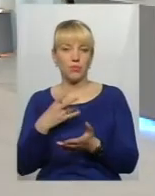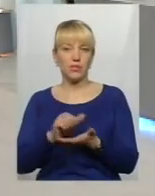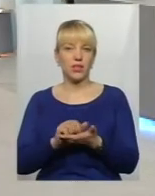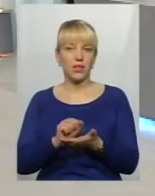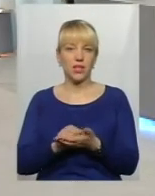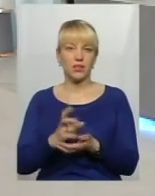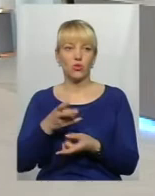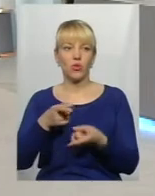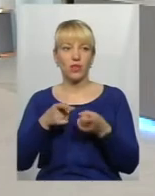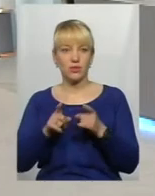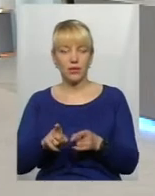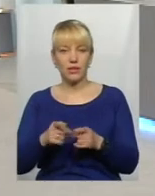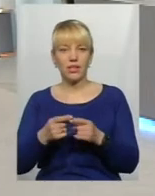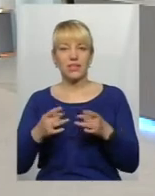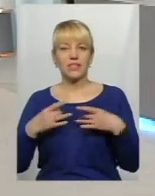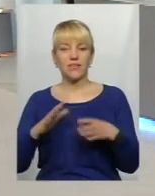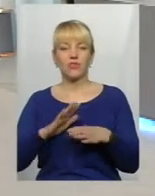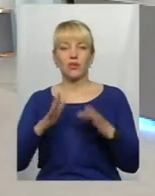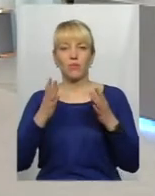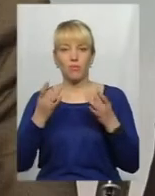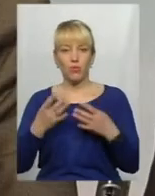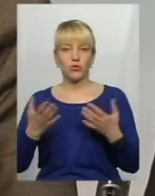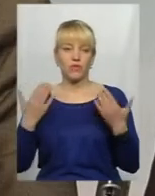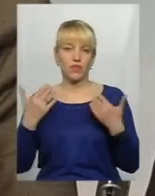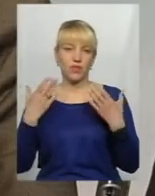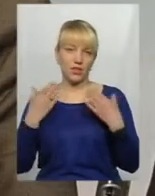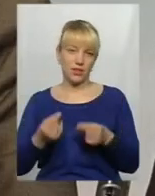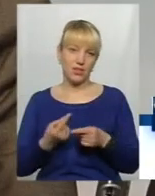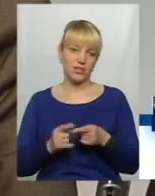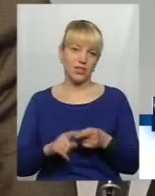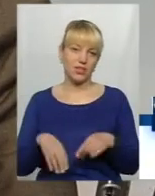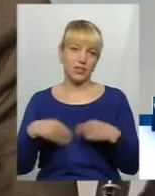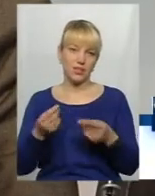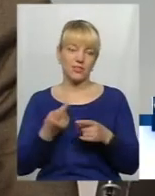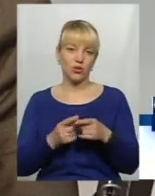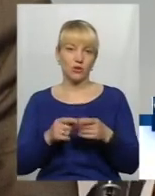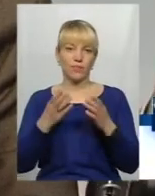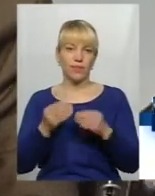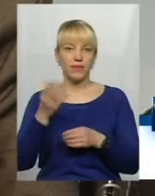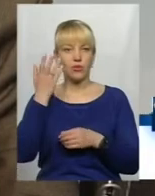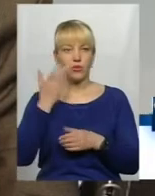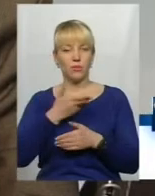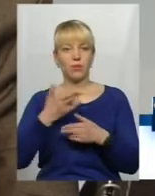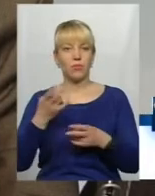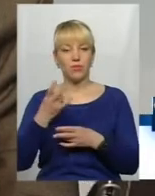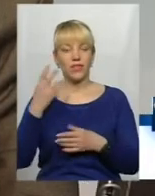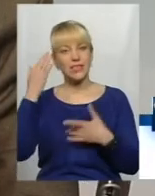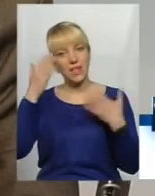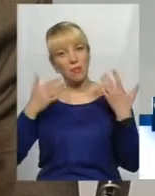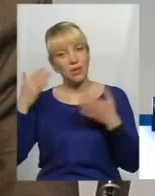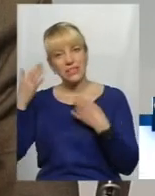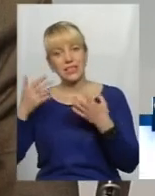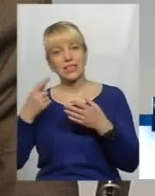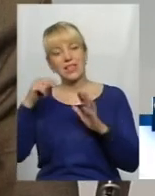Насправді ж, свято – це не просто вихідний день. Це дається той день, коли ми повинні замислитися над